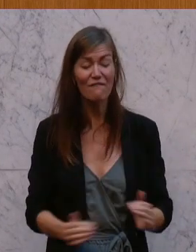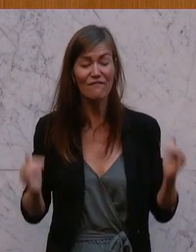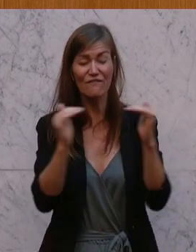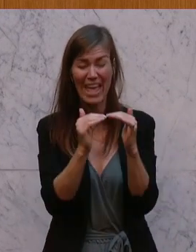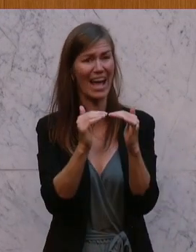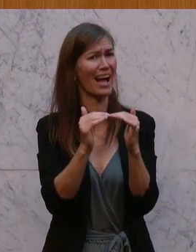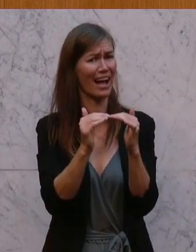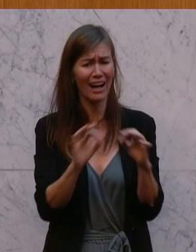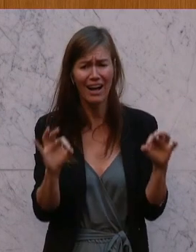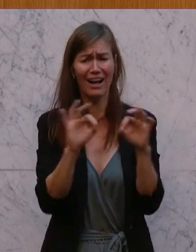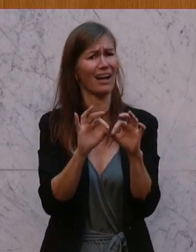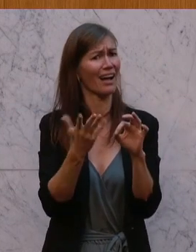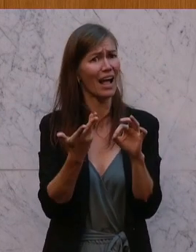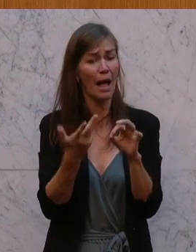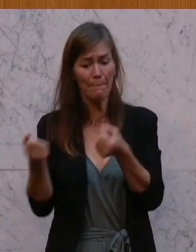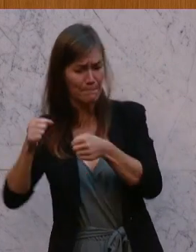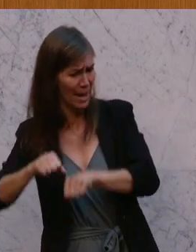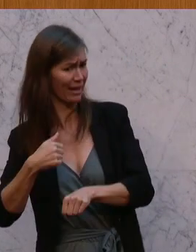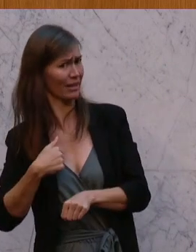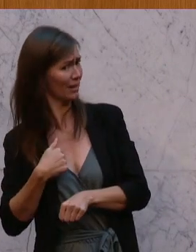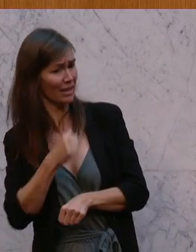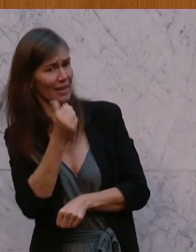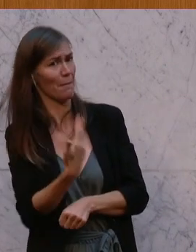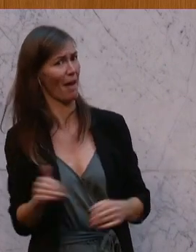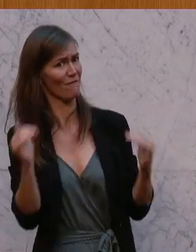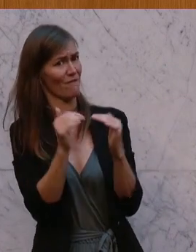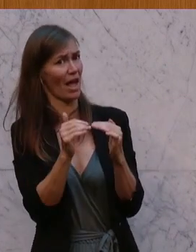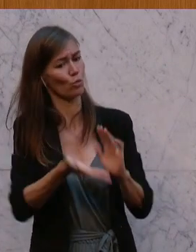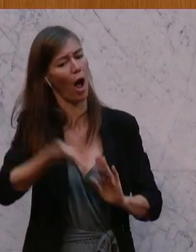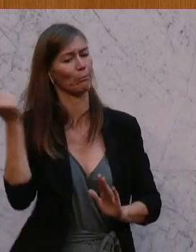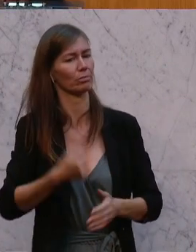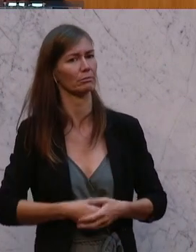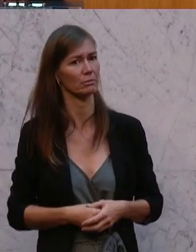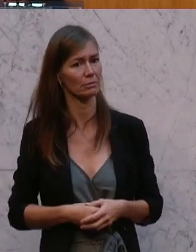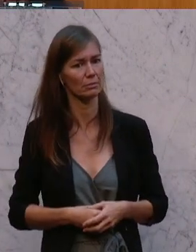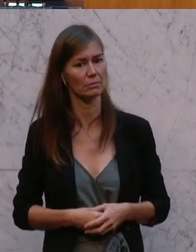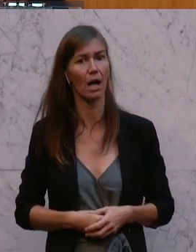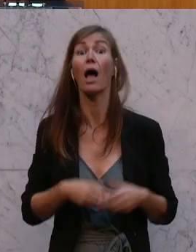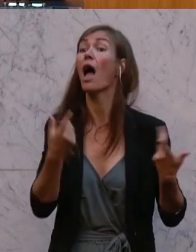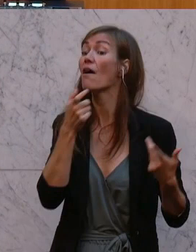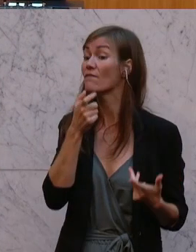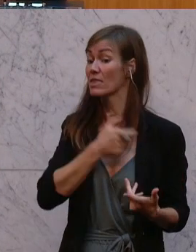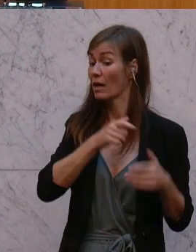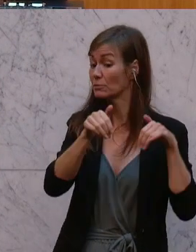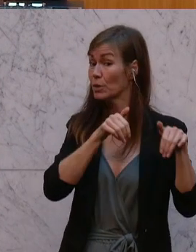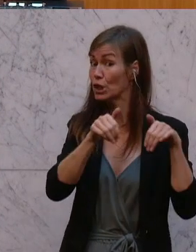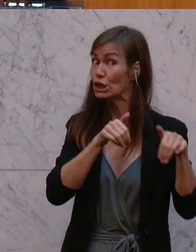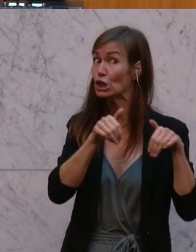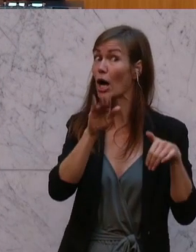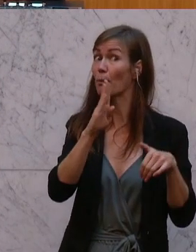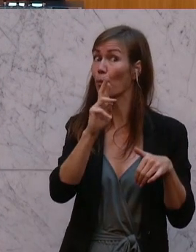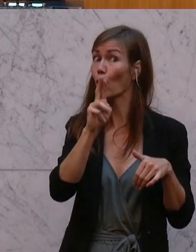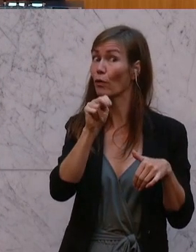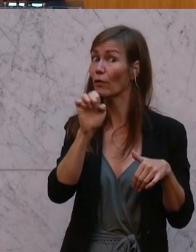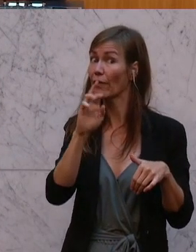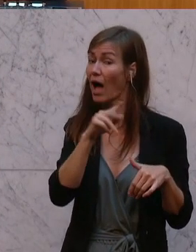von den Banken gegenüber ihren Kunden. Und was macht der Finanzminister Brunner? Er schaut zu und freut sich, dass